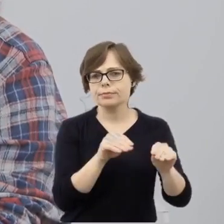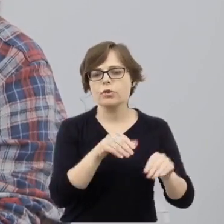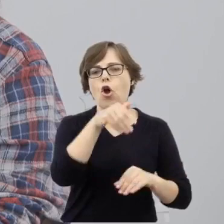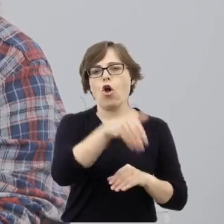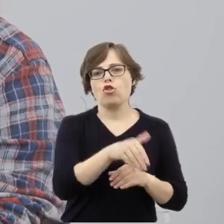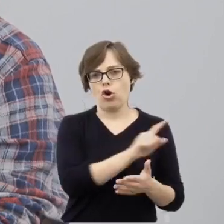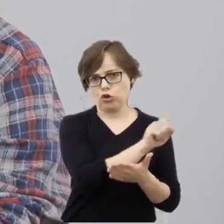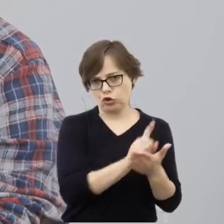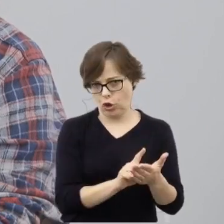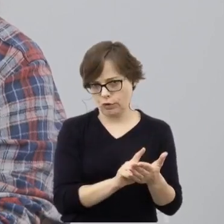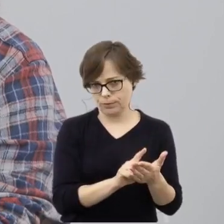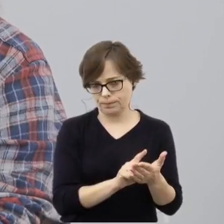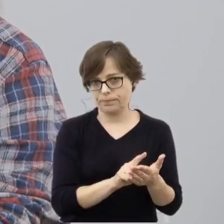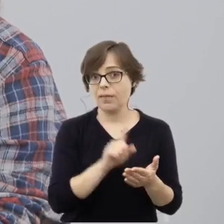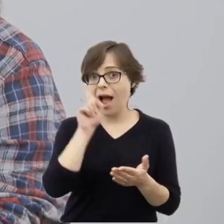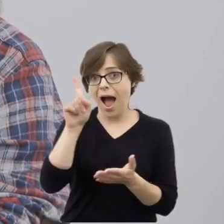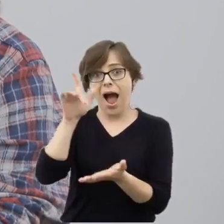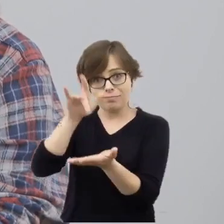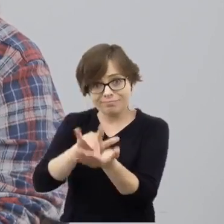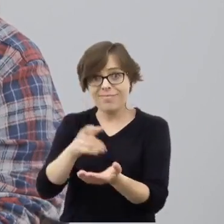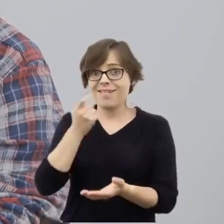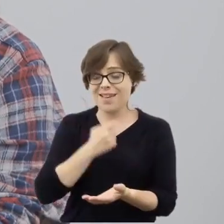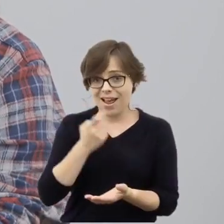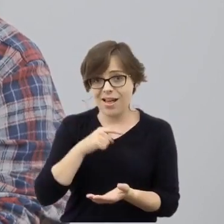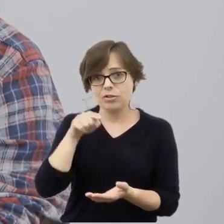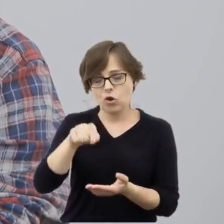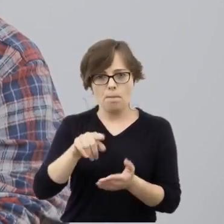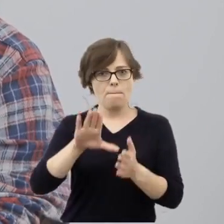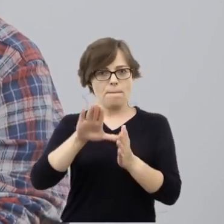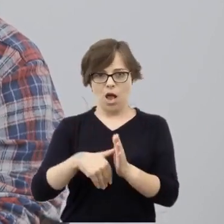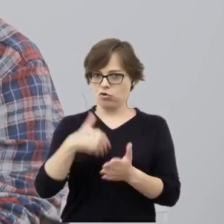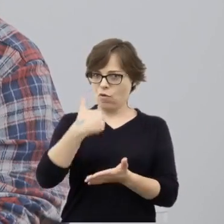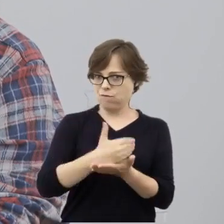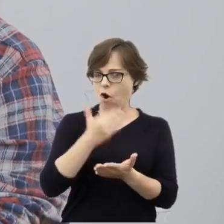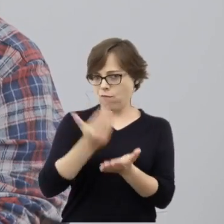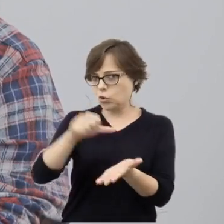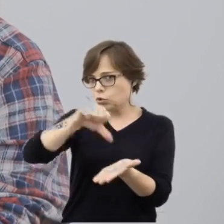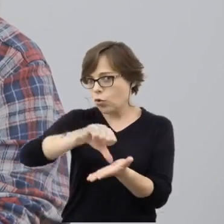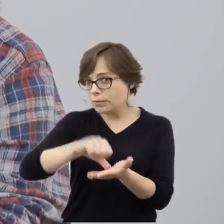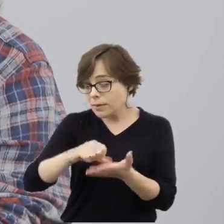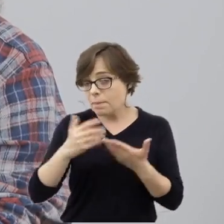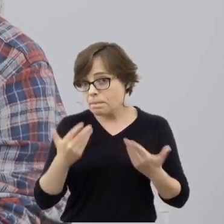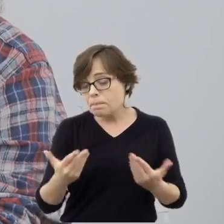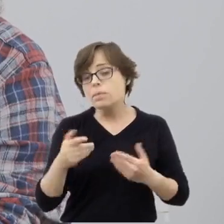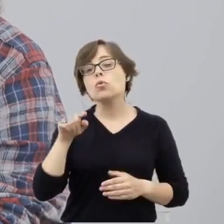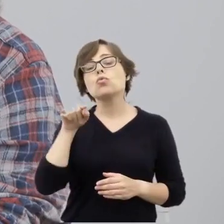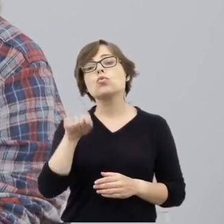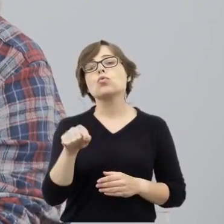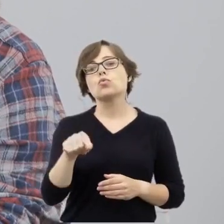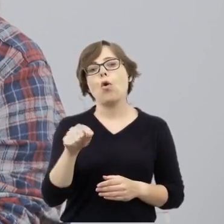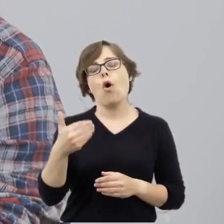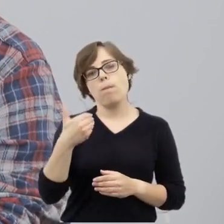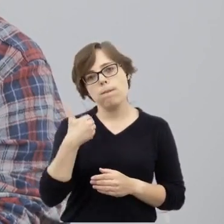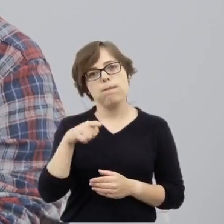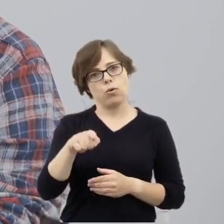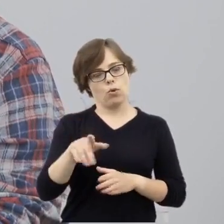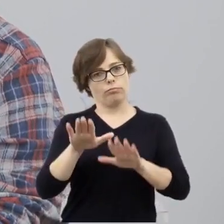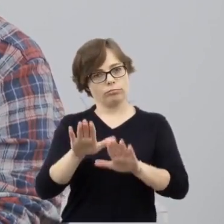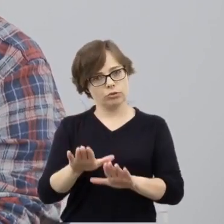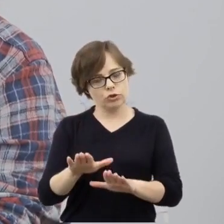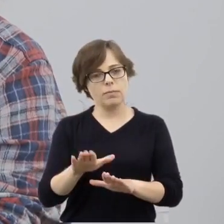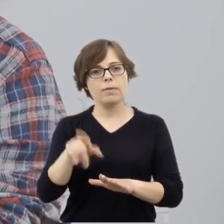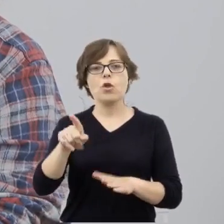Natomiast już same Kielce, jako miasto wojewódzkie, były siedzibą